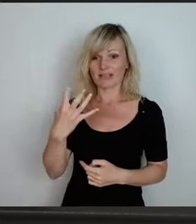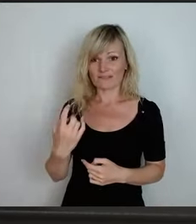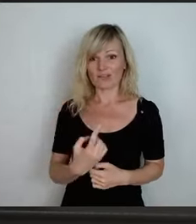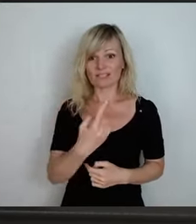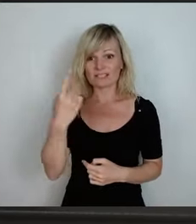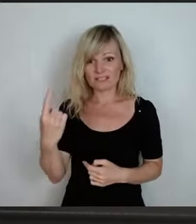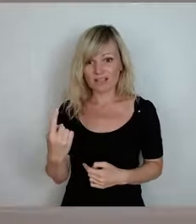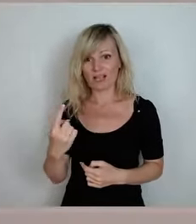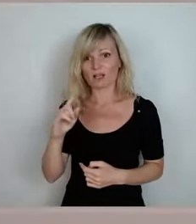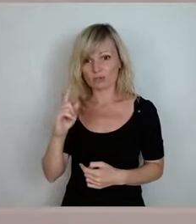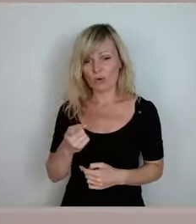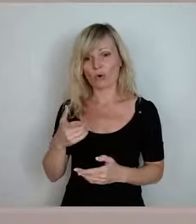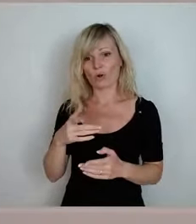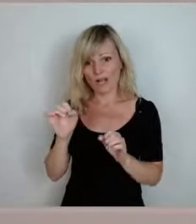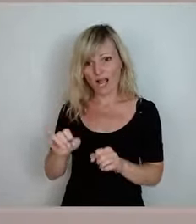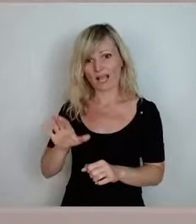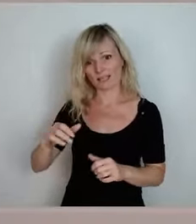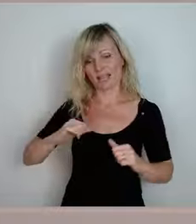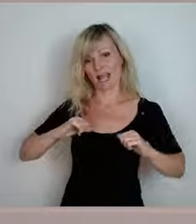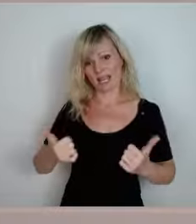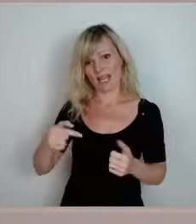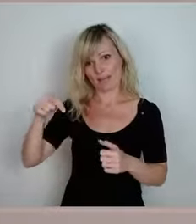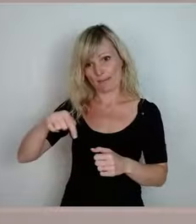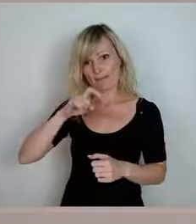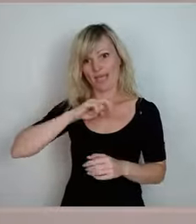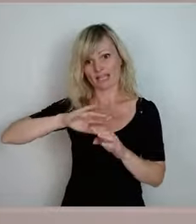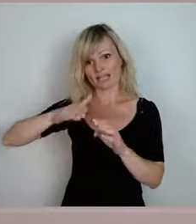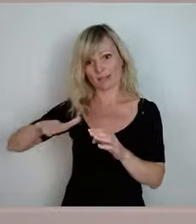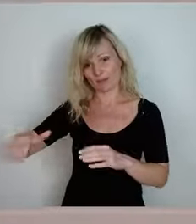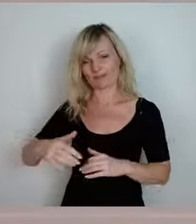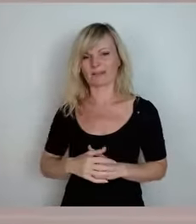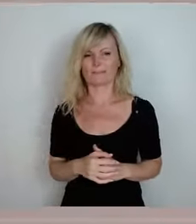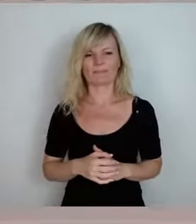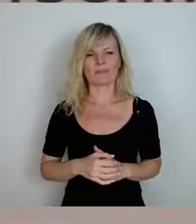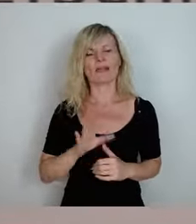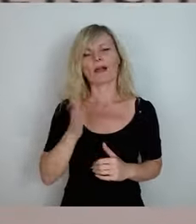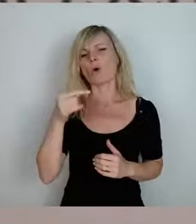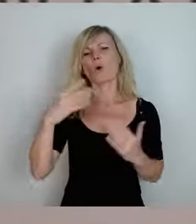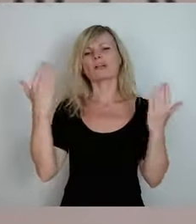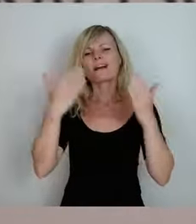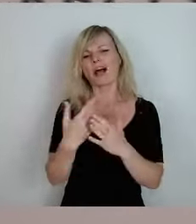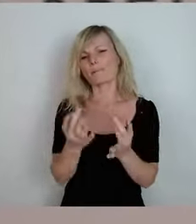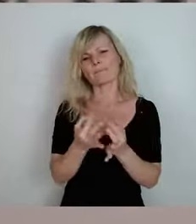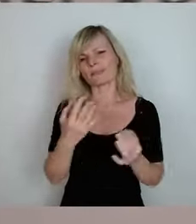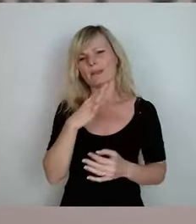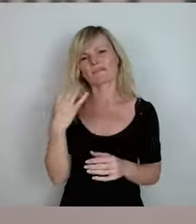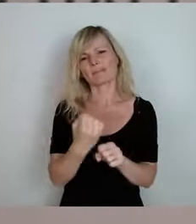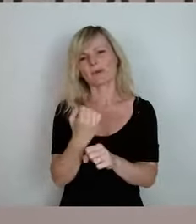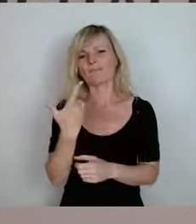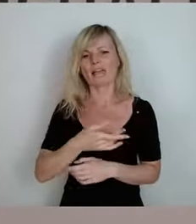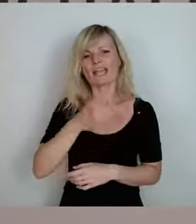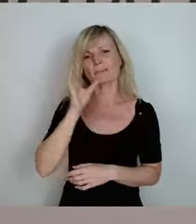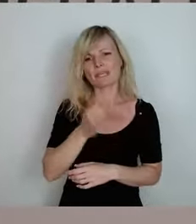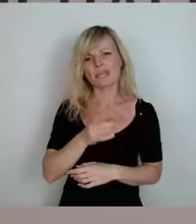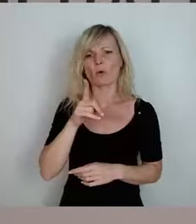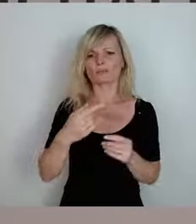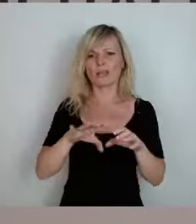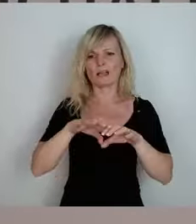kann. Also ich wollte gerade sagen, heute Abend mache ich nicht mehr viel. Mit Ihnen noch ein Bier trinken und eine Bratwurst essen, wenn die Feuerwehr uns dazu noch